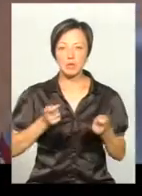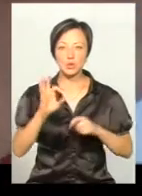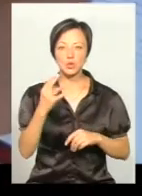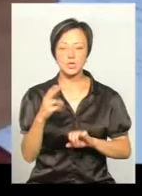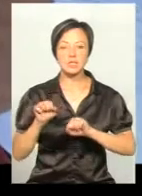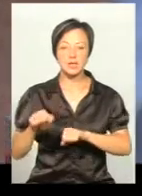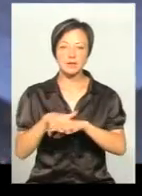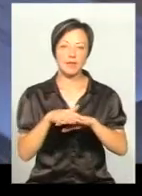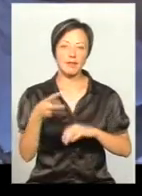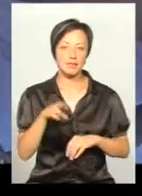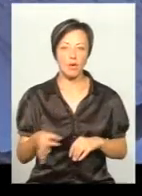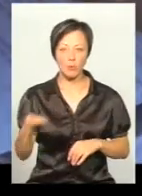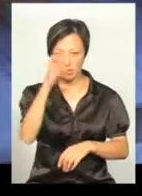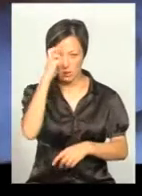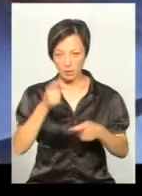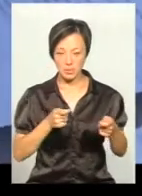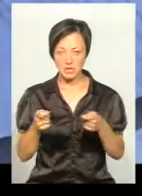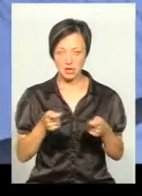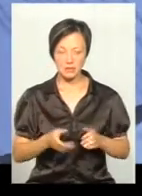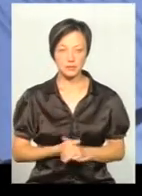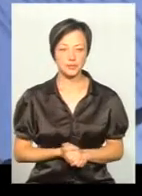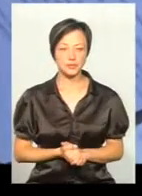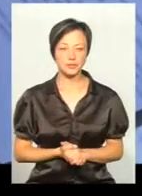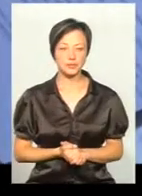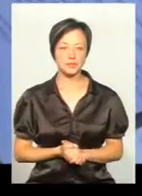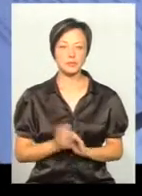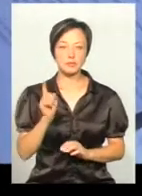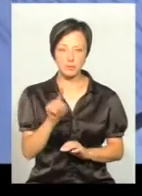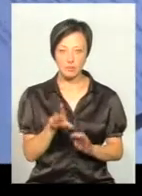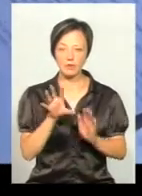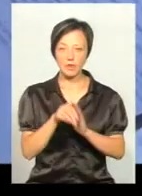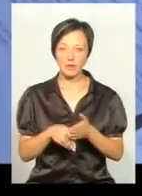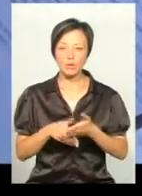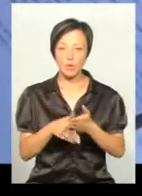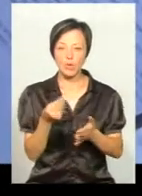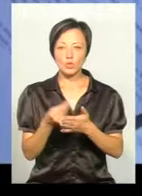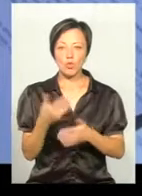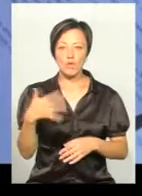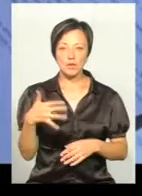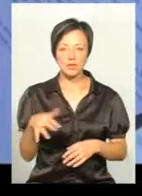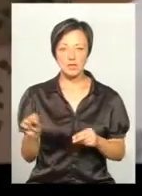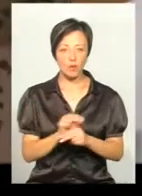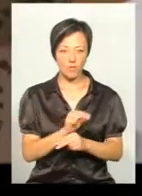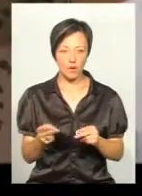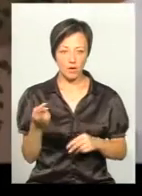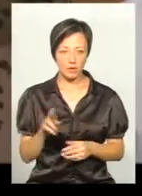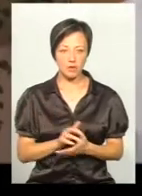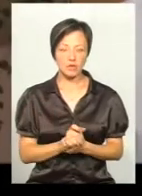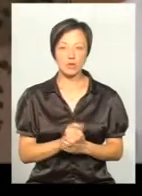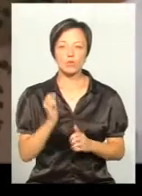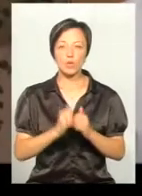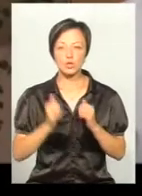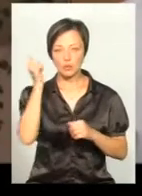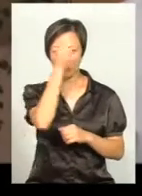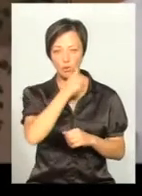соціального захисту населення обласної державної адміністрації Микола Дідик. У ній є й про допомогу на дороговартісне лікування. З кожним роком